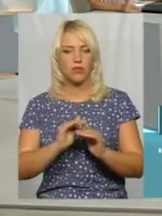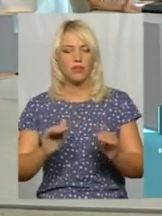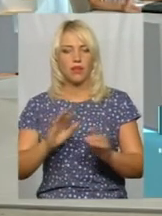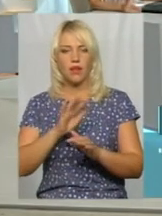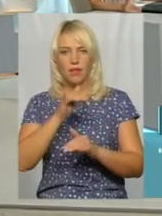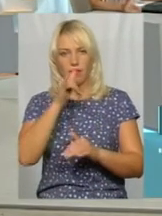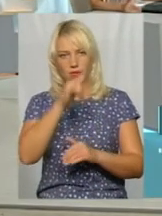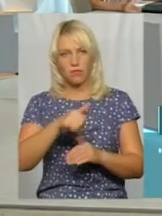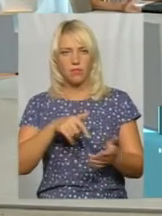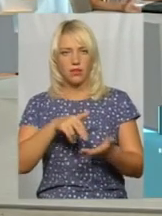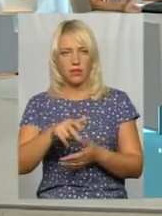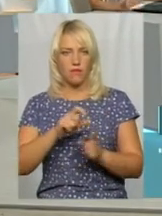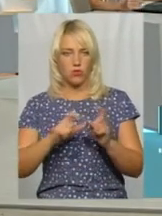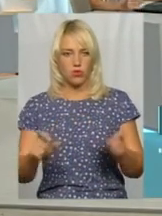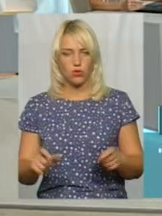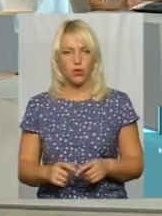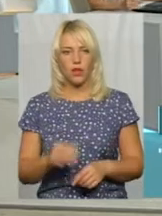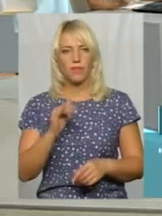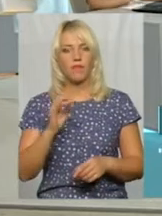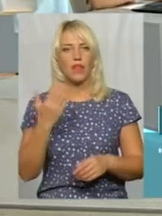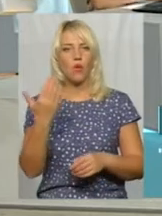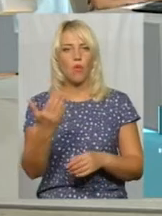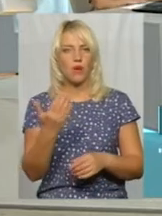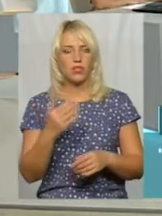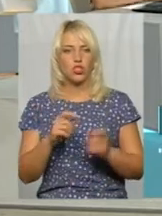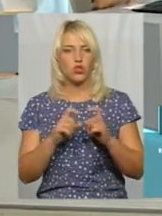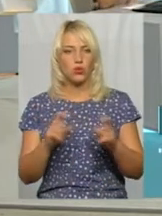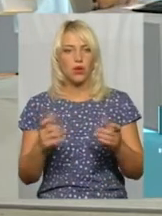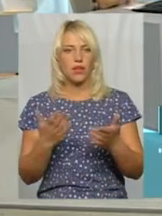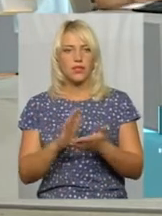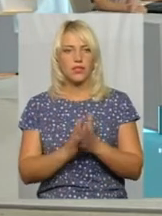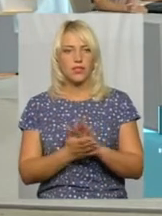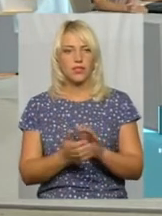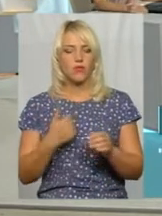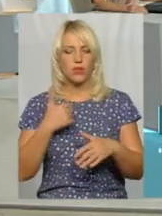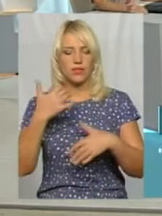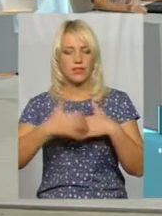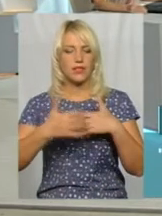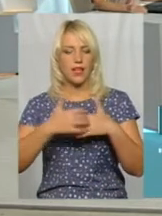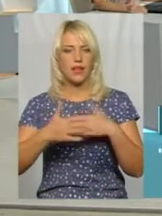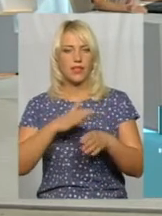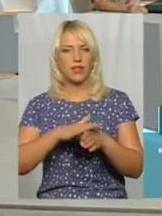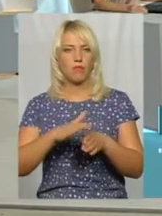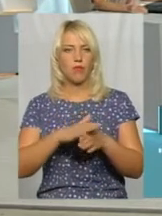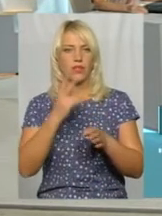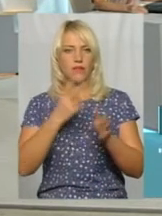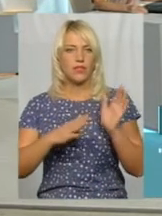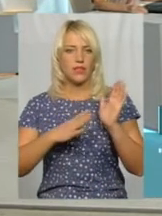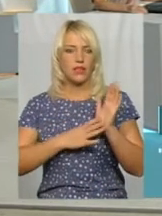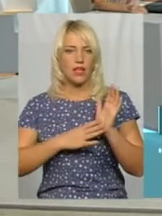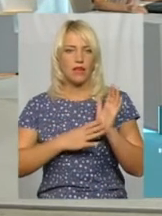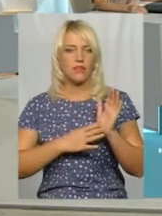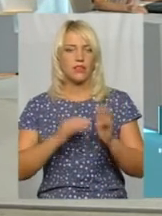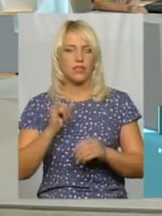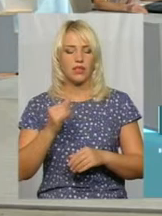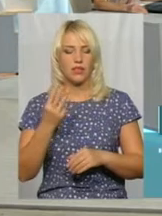в школу. Пане Іване, а у вас яка ситуація у вашій школі із наповнюваністю? Середня наповнюваність 29,3 учнів